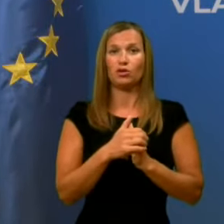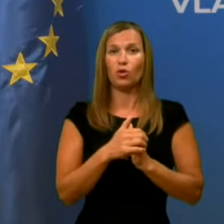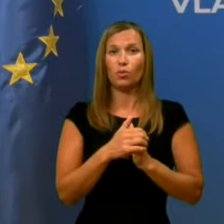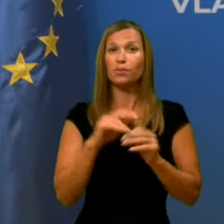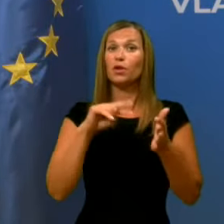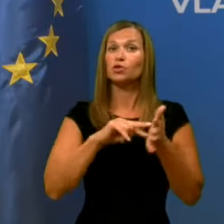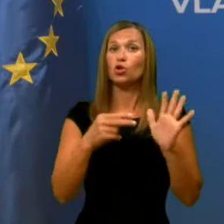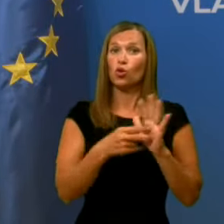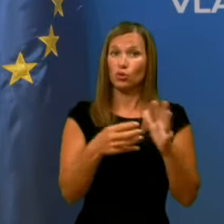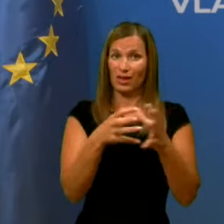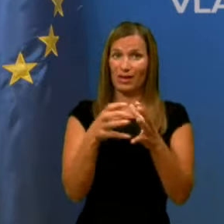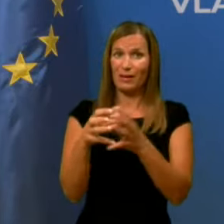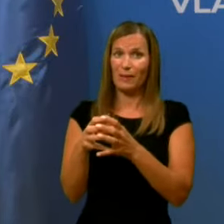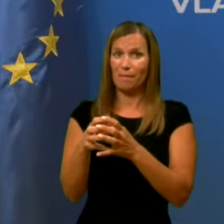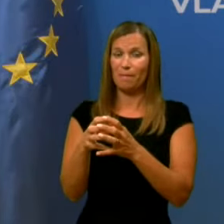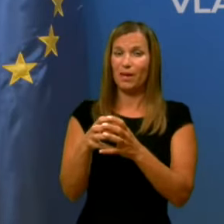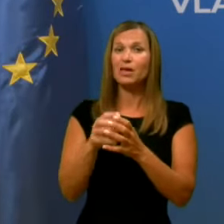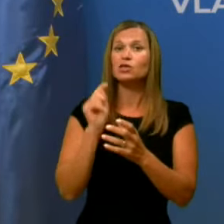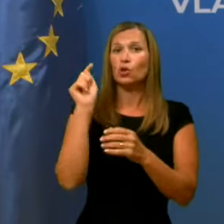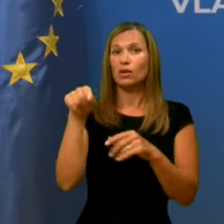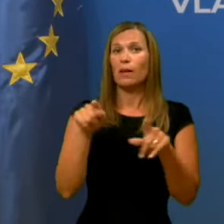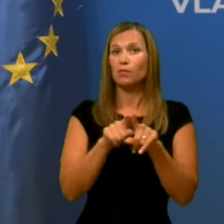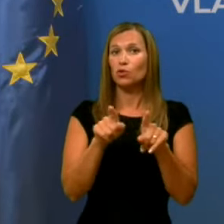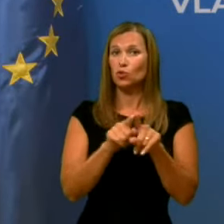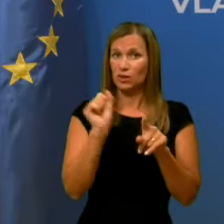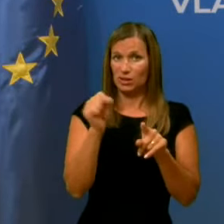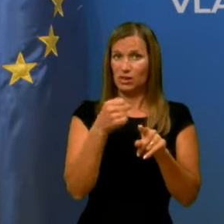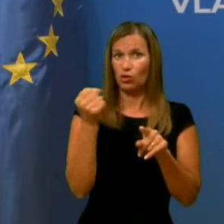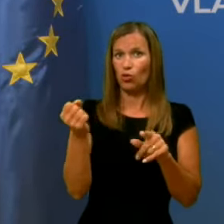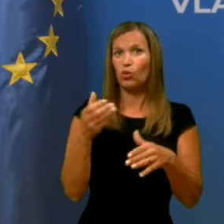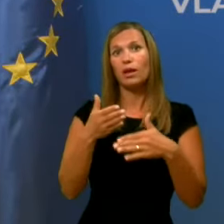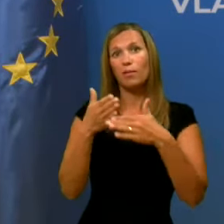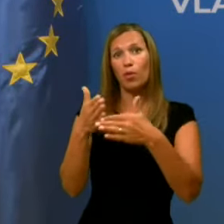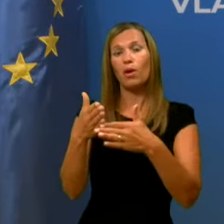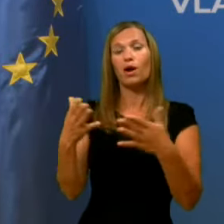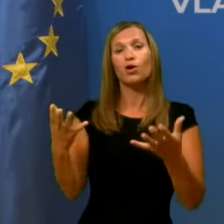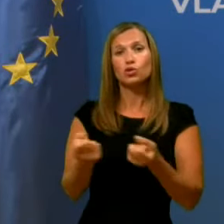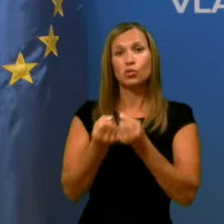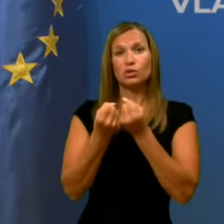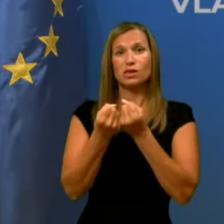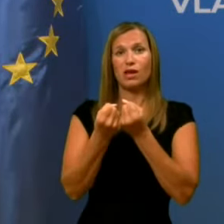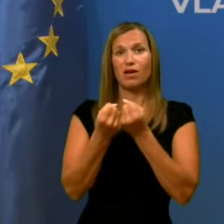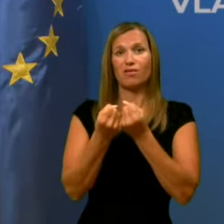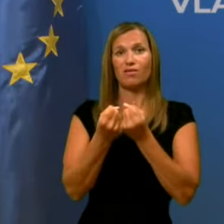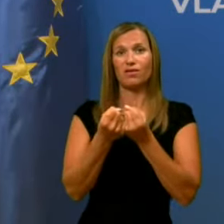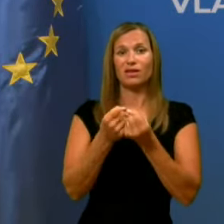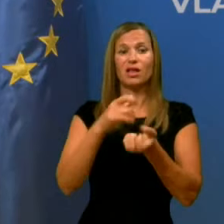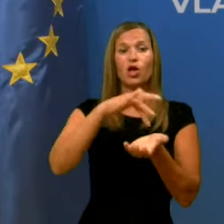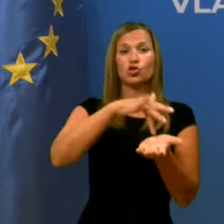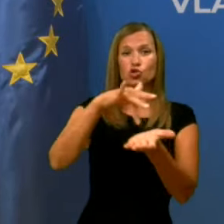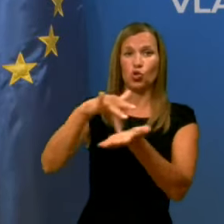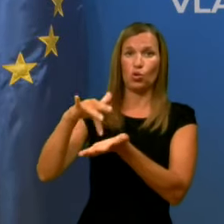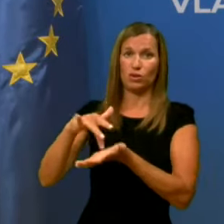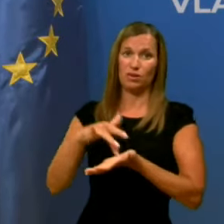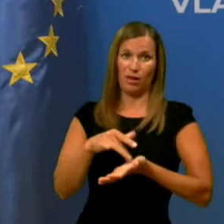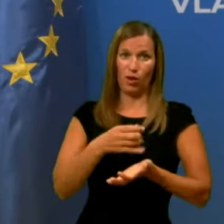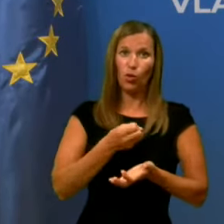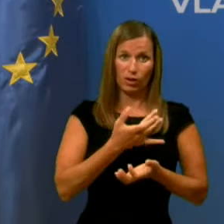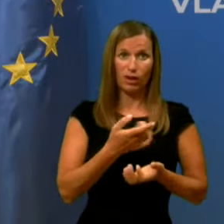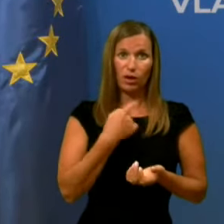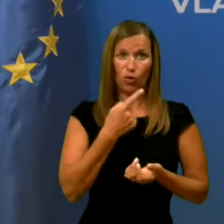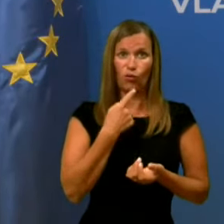Strokovne ekipe so tam tudi zato, da jim pomagajo vzpostaviti cone, o katerih govorimo veččas